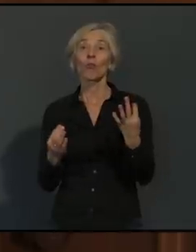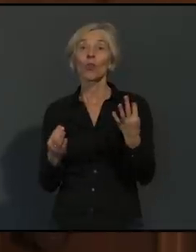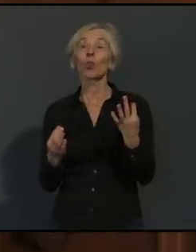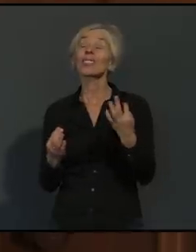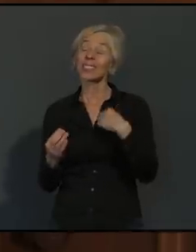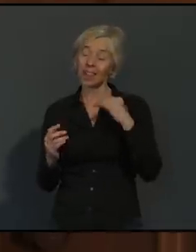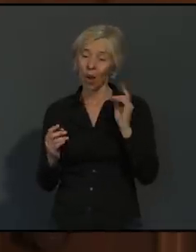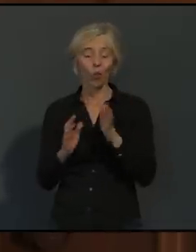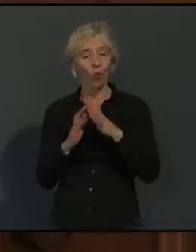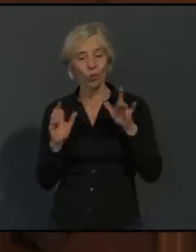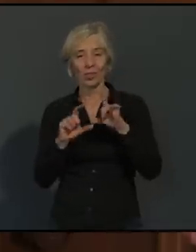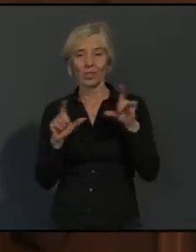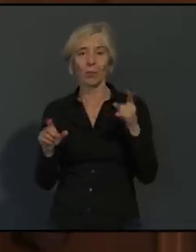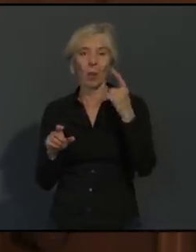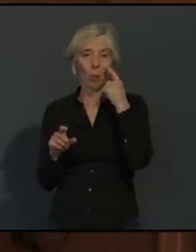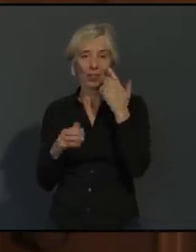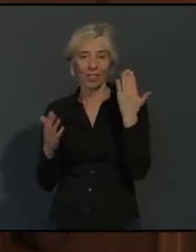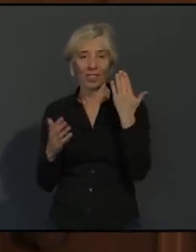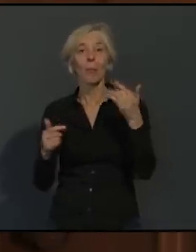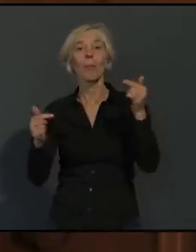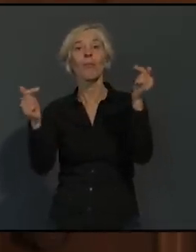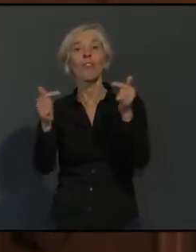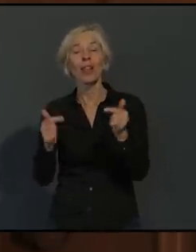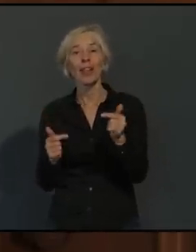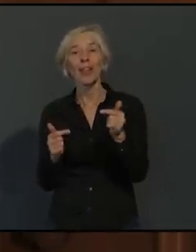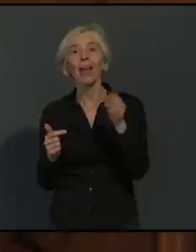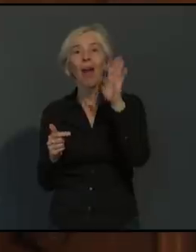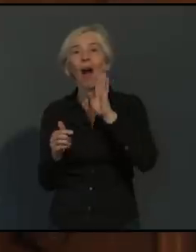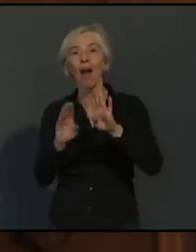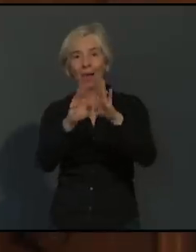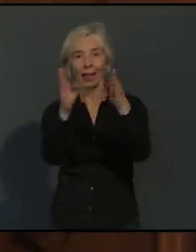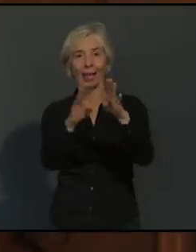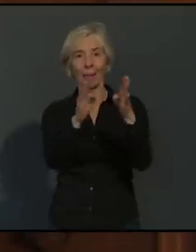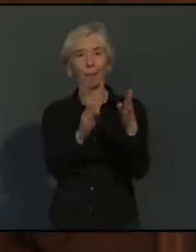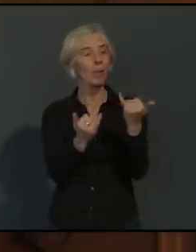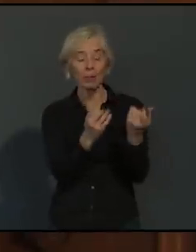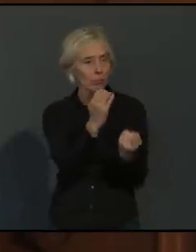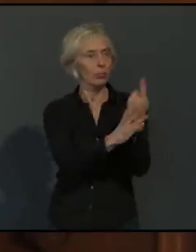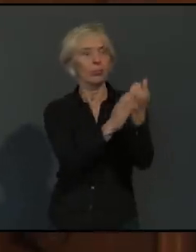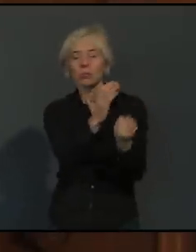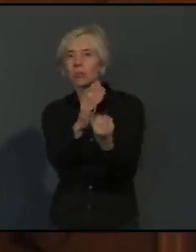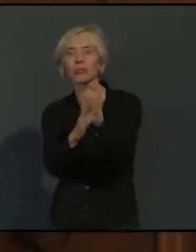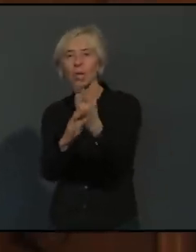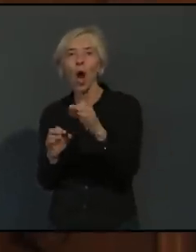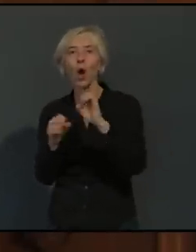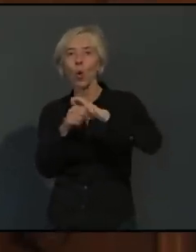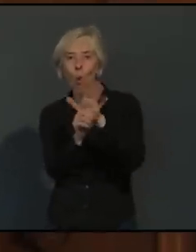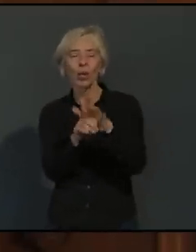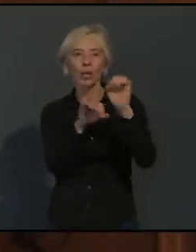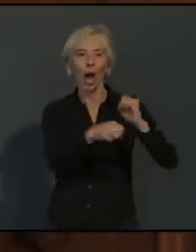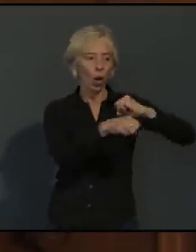Pflegeheimen. Das sieht man ja auch an den Alterszahlen, dass so viele über 90-Jährige betroffen sind. Die meisten sind ja in Pflegeheimen.